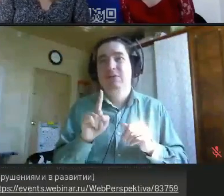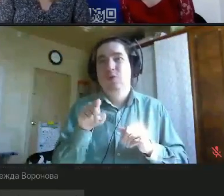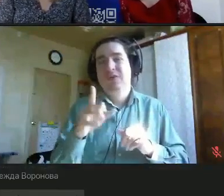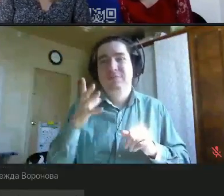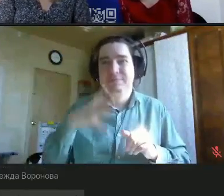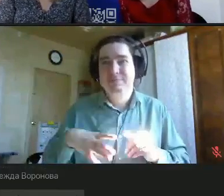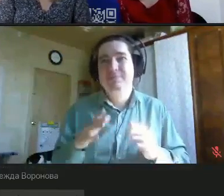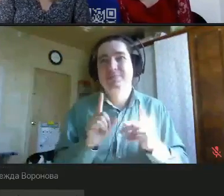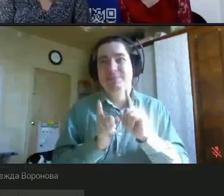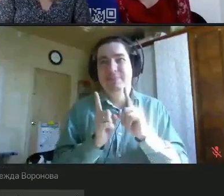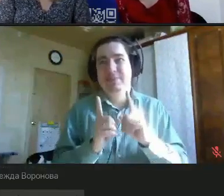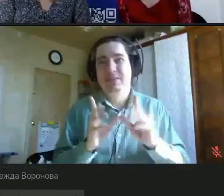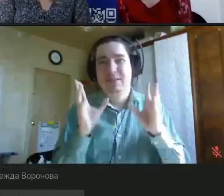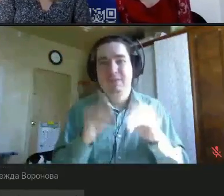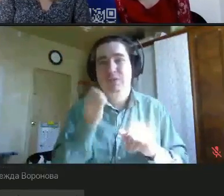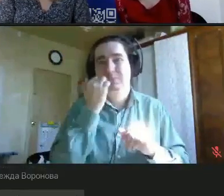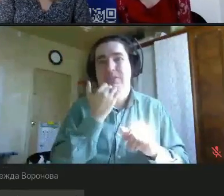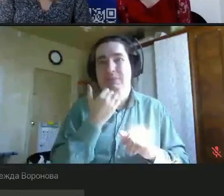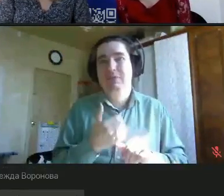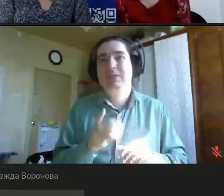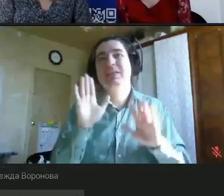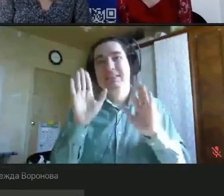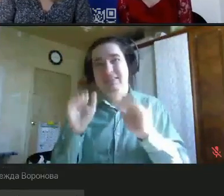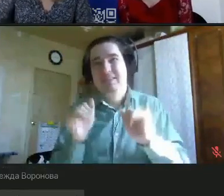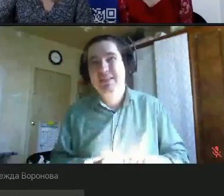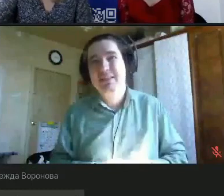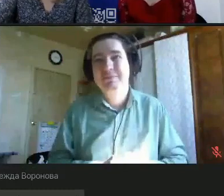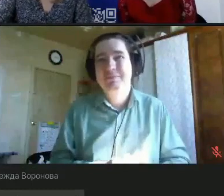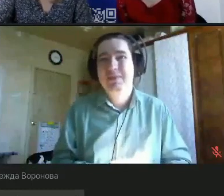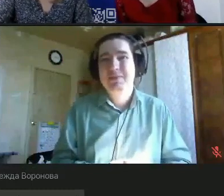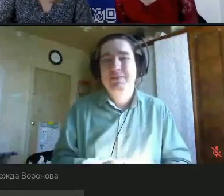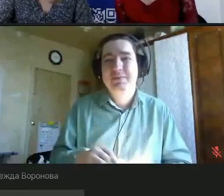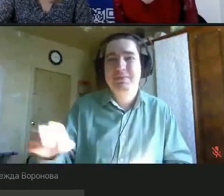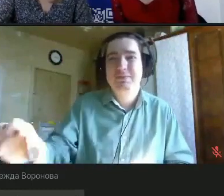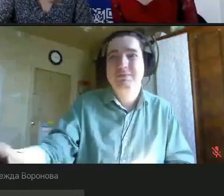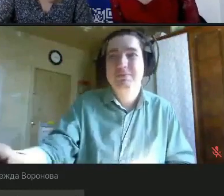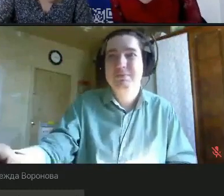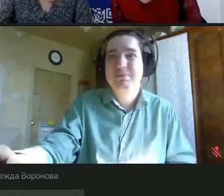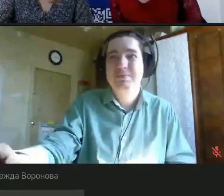техническую помощь. Спасибо. До свидания. Спасибо. Спасибо. Спасибо. Спасибо. Спасибо.